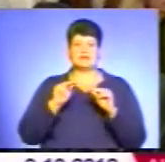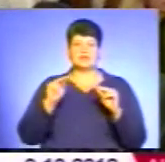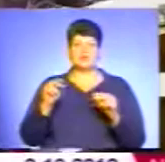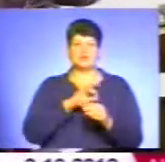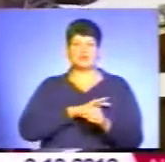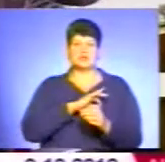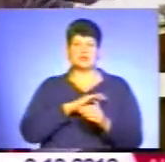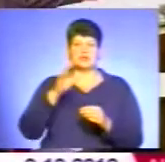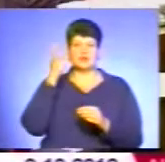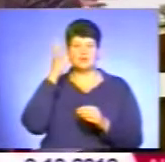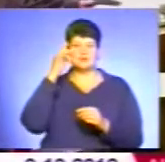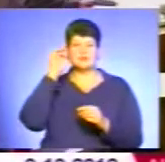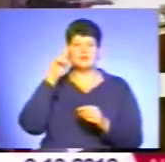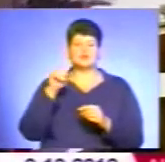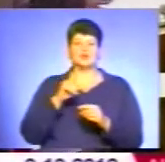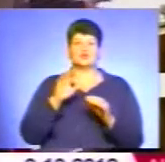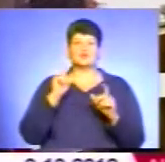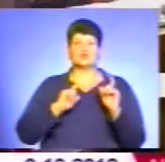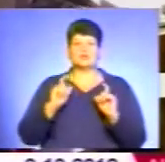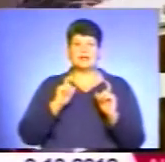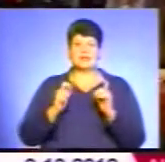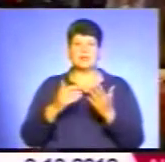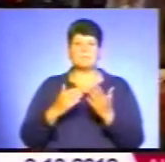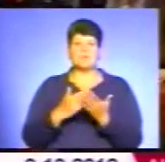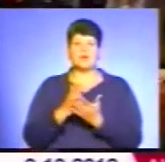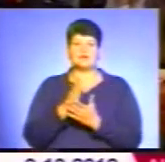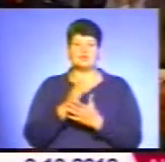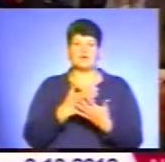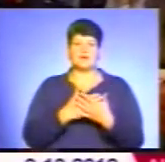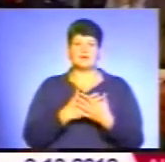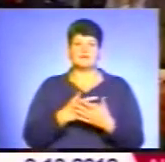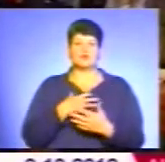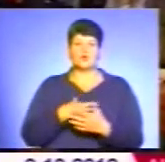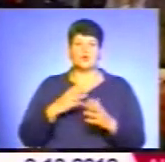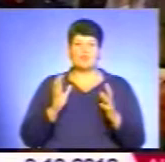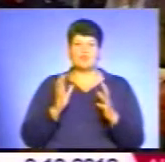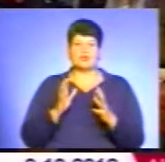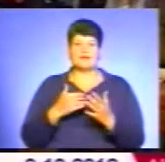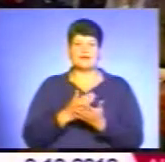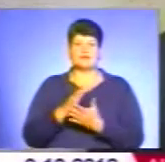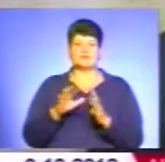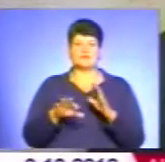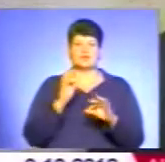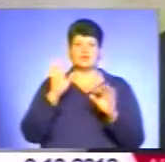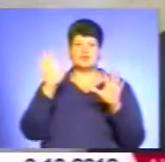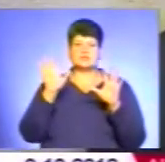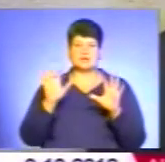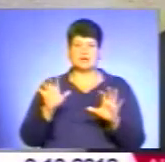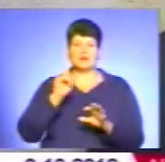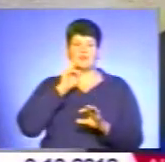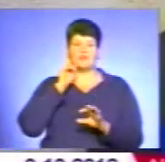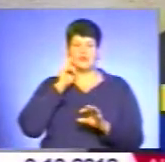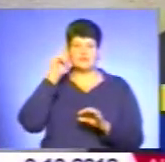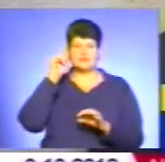Заставна відзначає, що студенти правничого відділення політично активні. Їх турбує якість виборчого закону. Молодь, ви знаєте, хоче